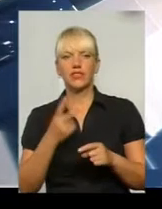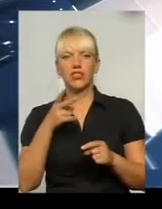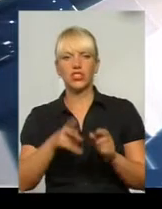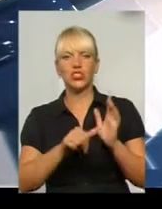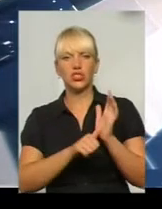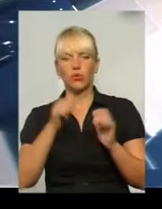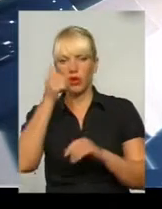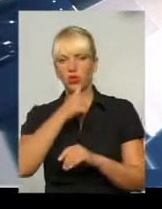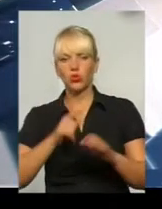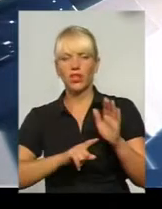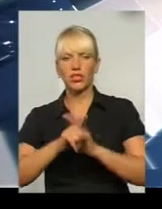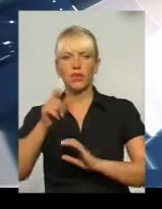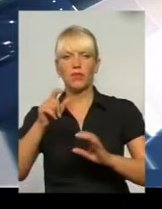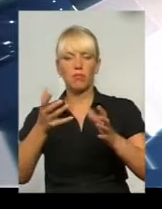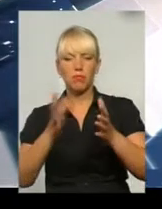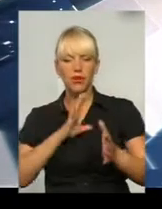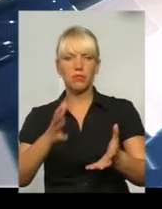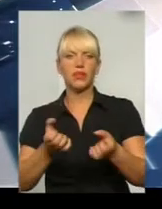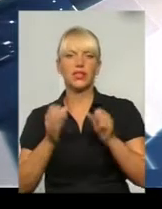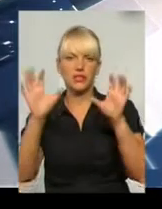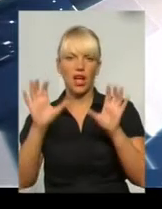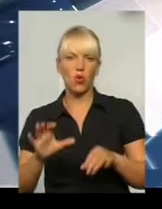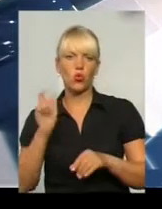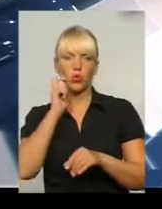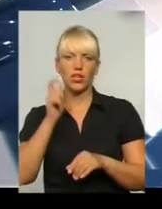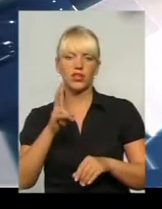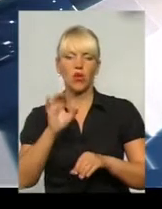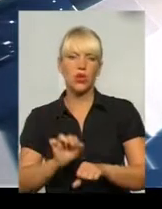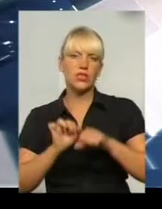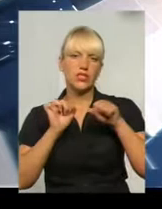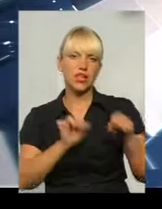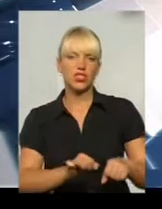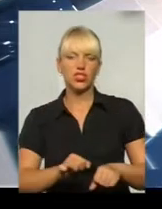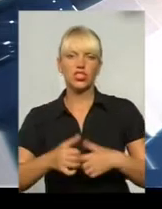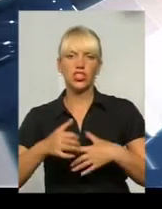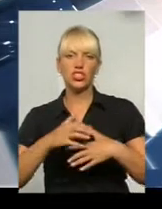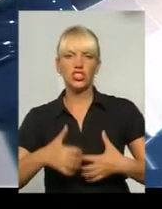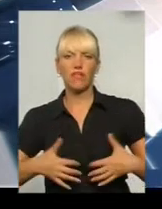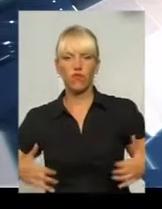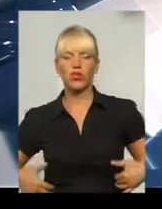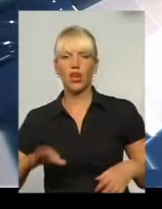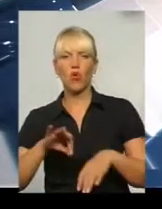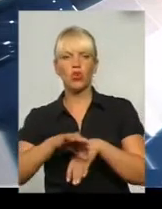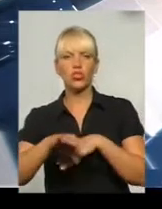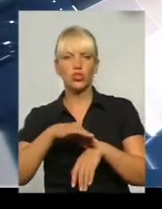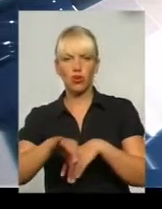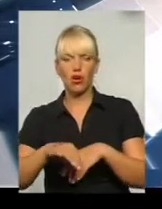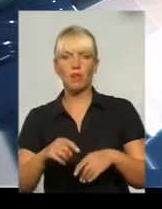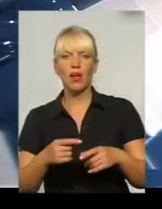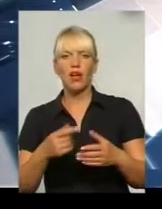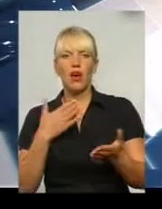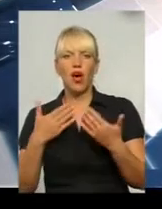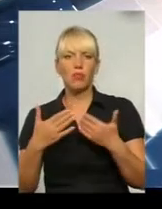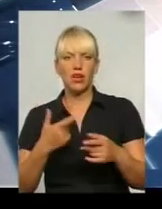вийшов закупління до закон України від захисті животних від відсотків обращення. І в 2007 року, ровно через